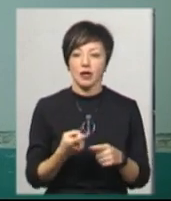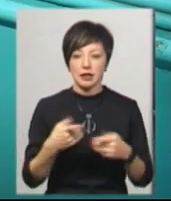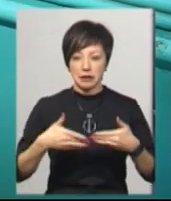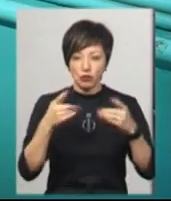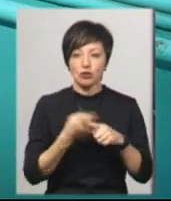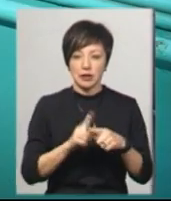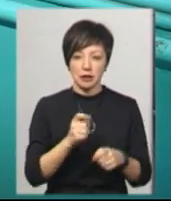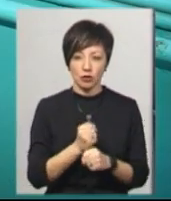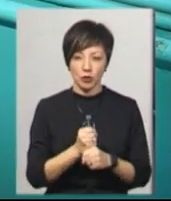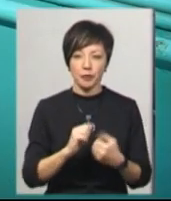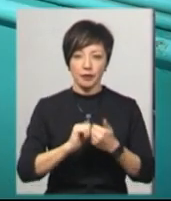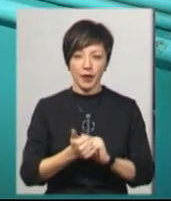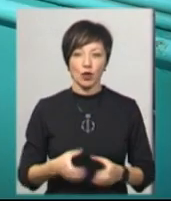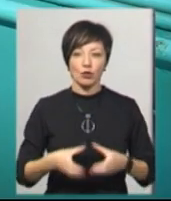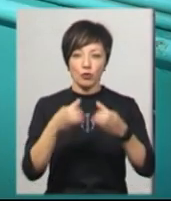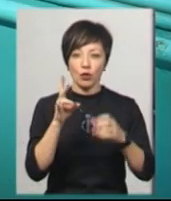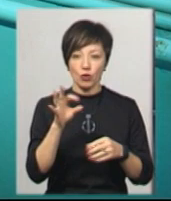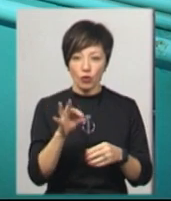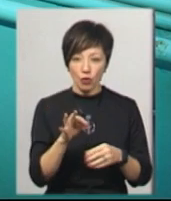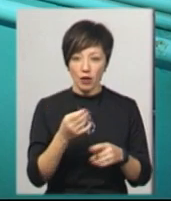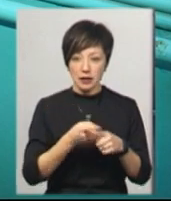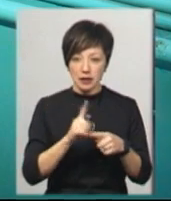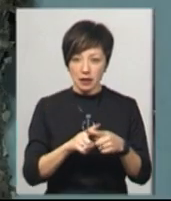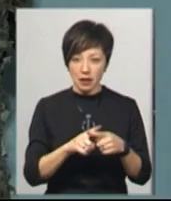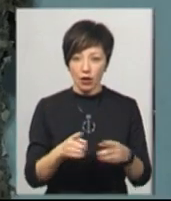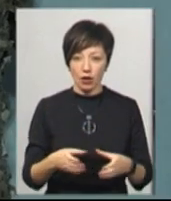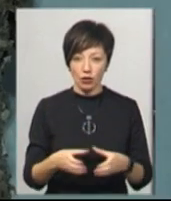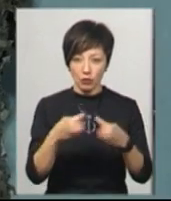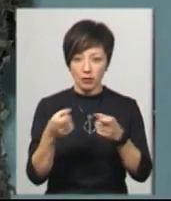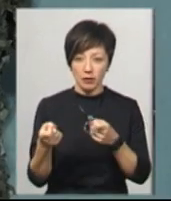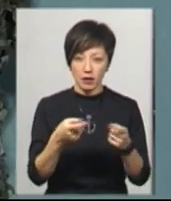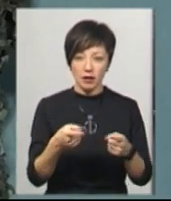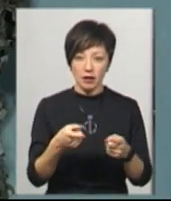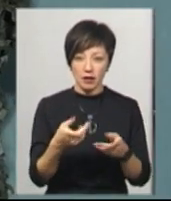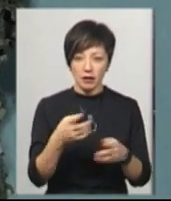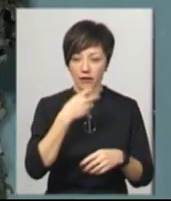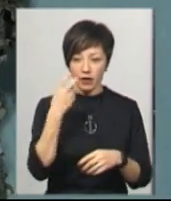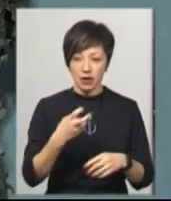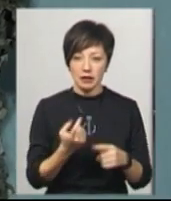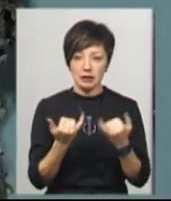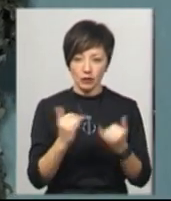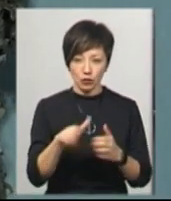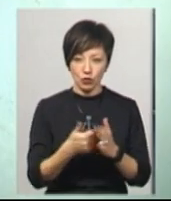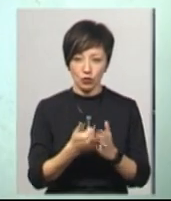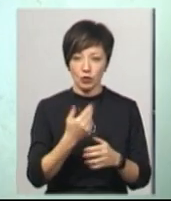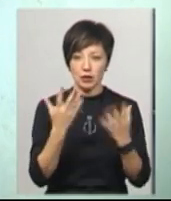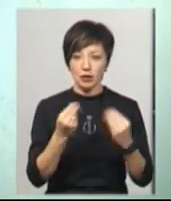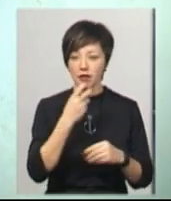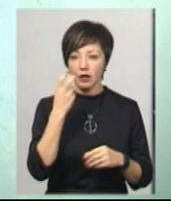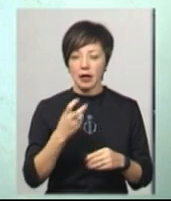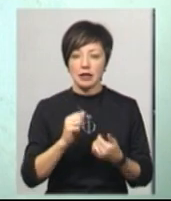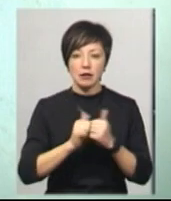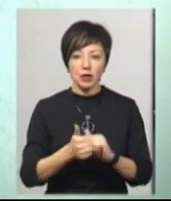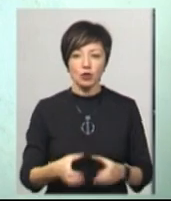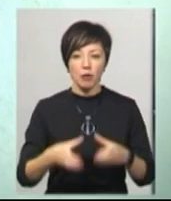робота? Поміняли трубу, але винесіть після себе цю трубу, цей кусок труби з каналізації, він воняє. Зараз по сьогодніші не воняє. Після